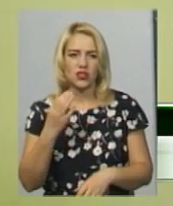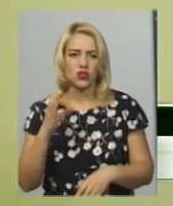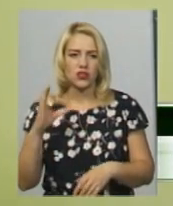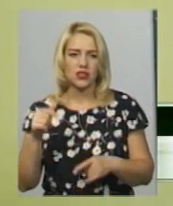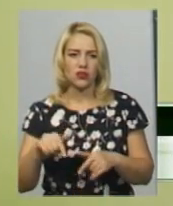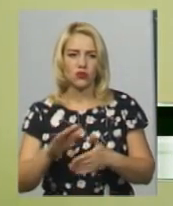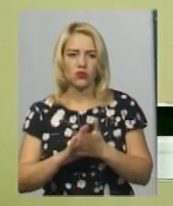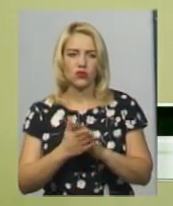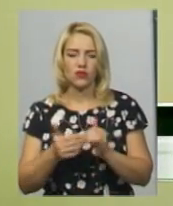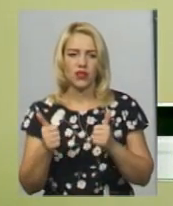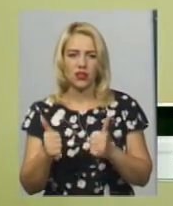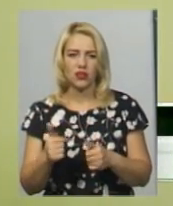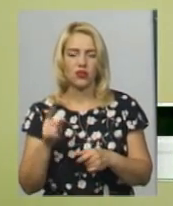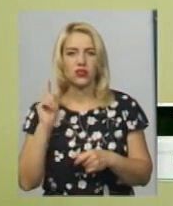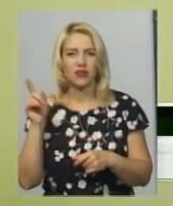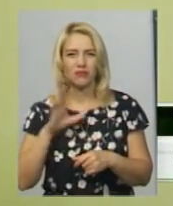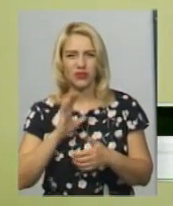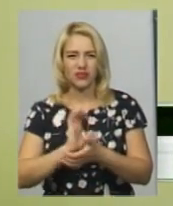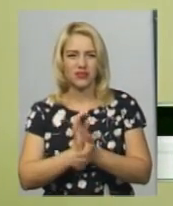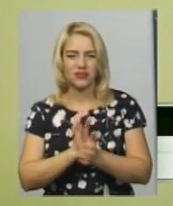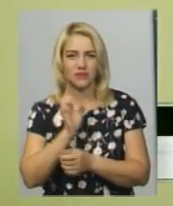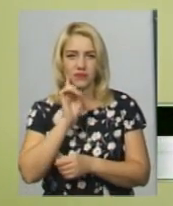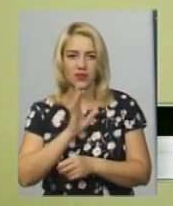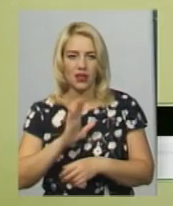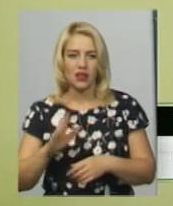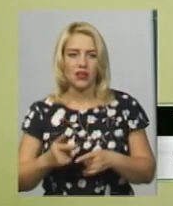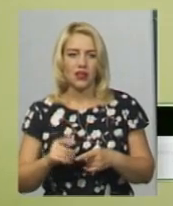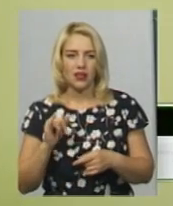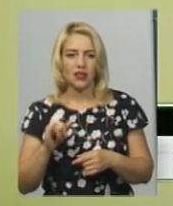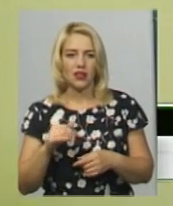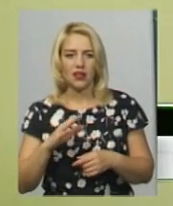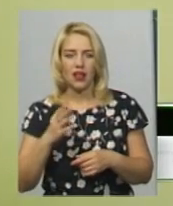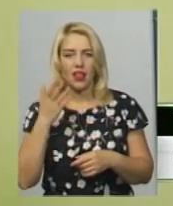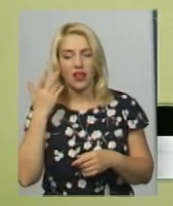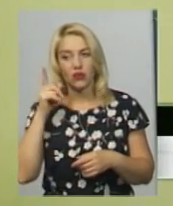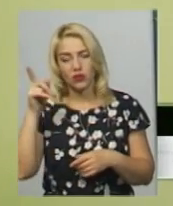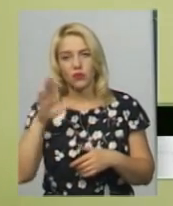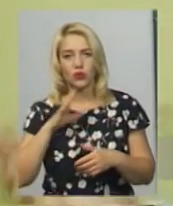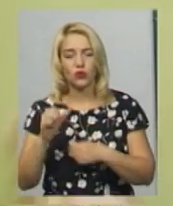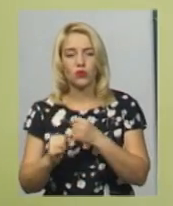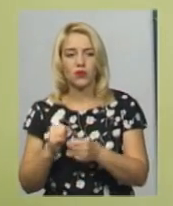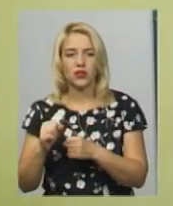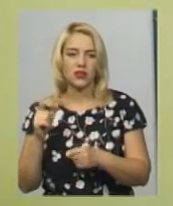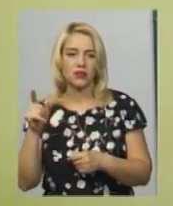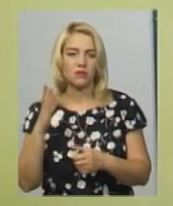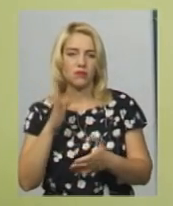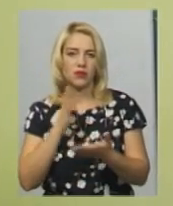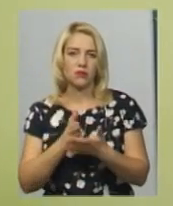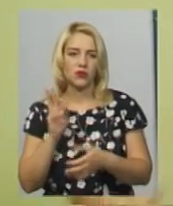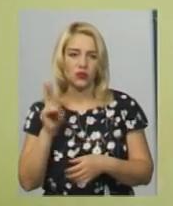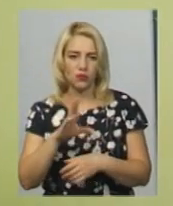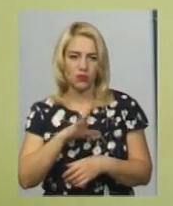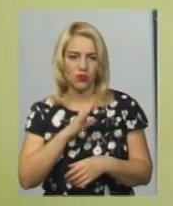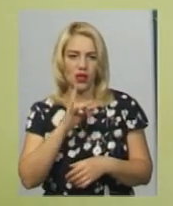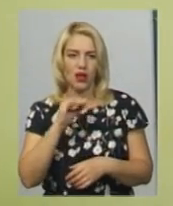добрі. Там було щось гірше, але нам було легше добиратися туди. Там був прямий тролейбус